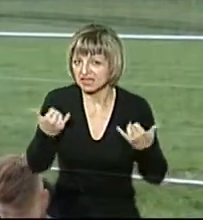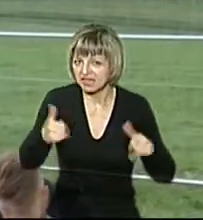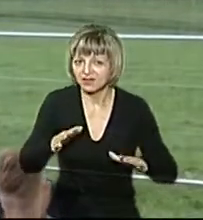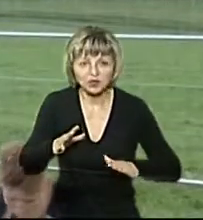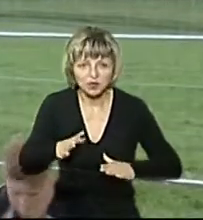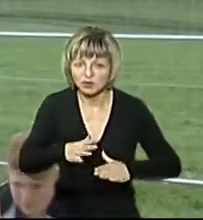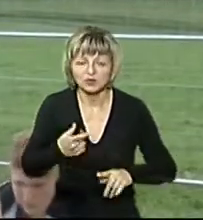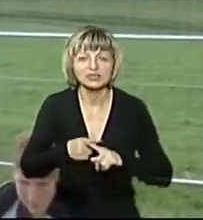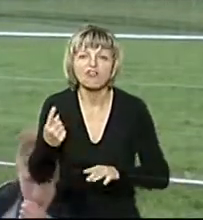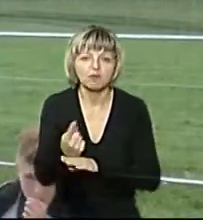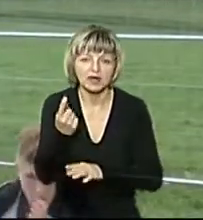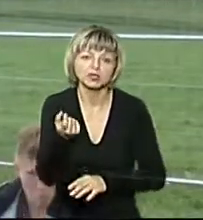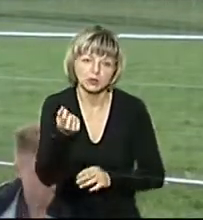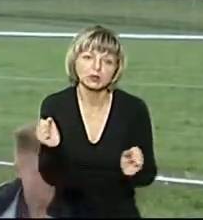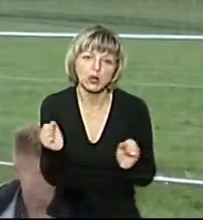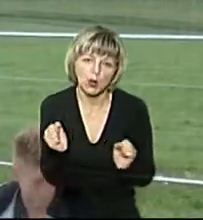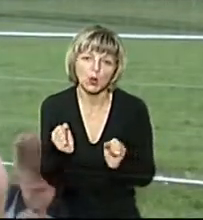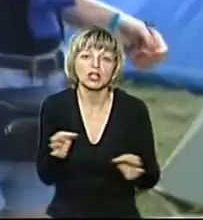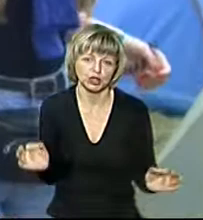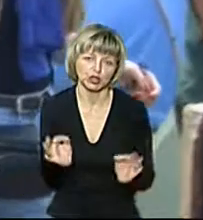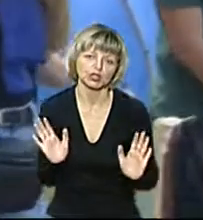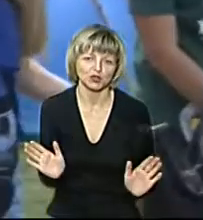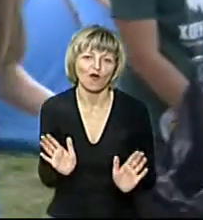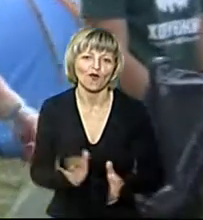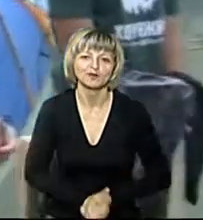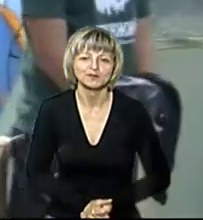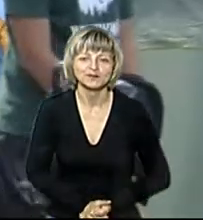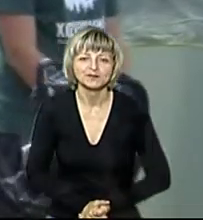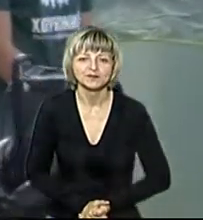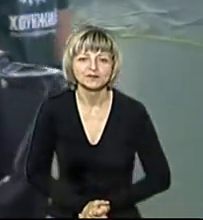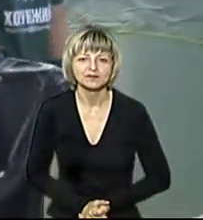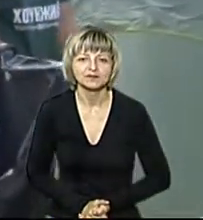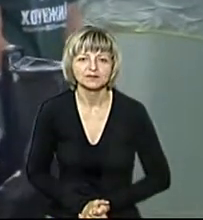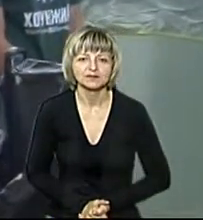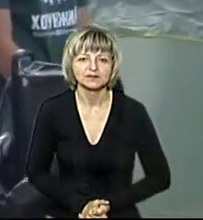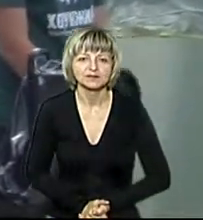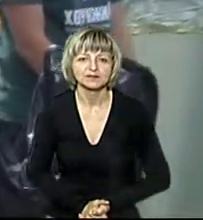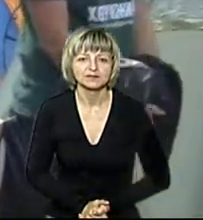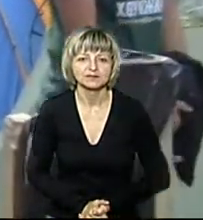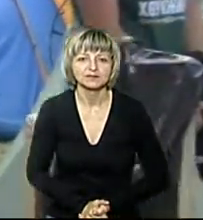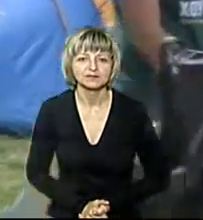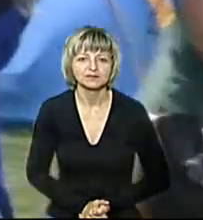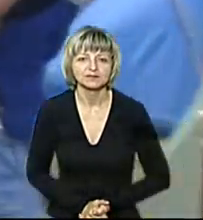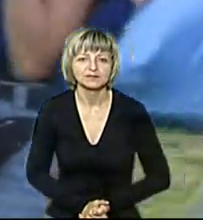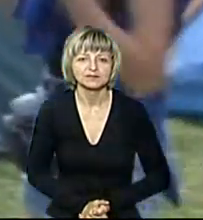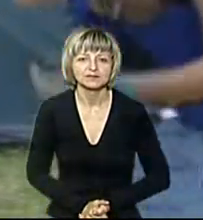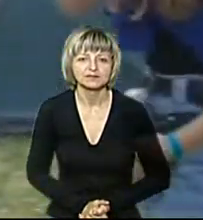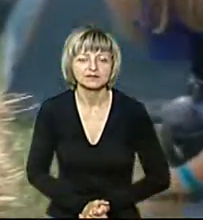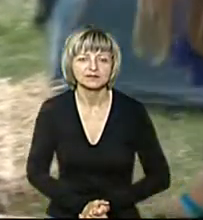це вперше. Трошки холодно, але нічого. Хто на вас наде палатку? Построїте потім? Ми зараз